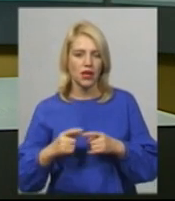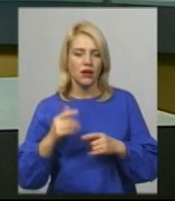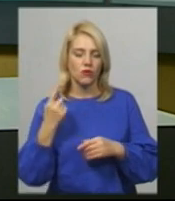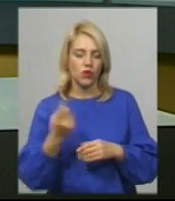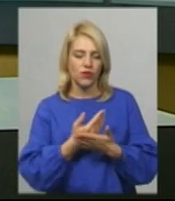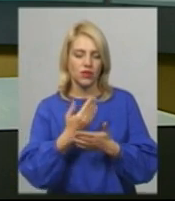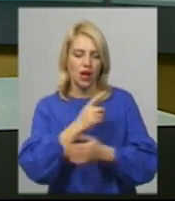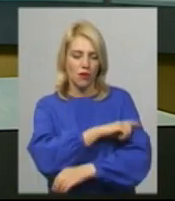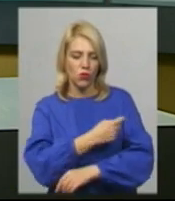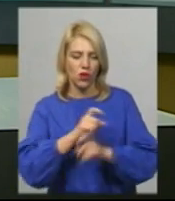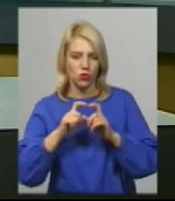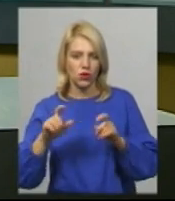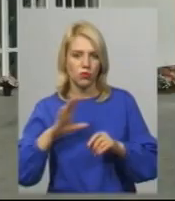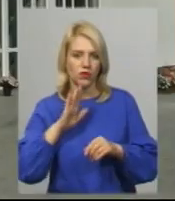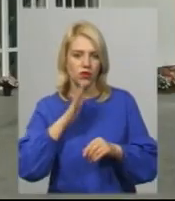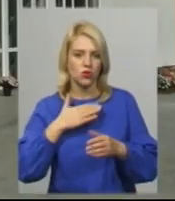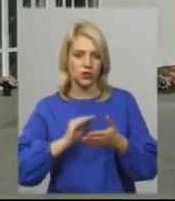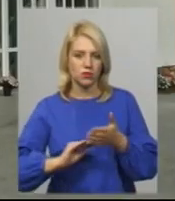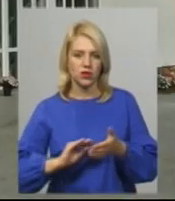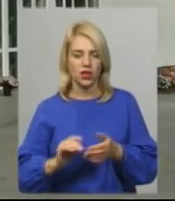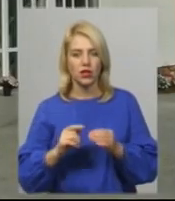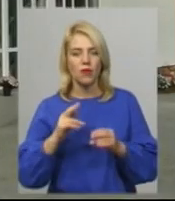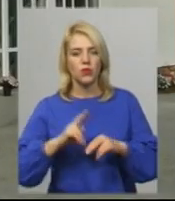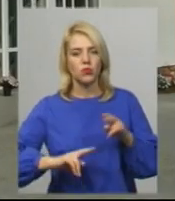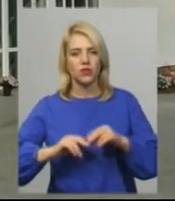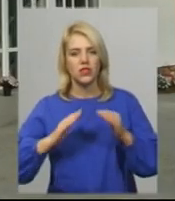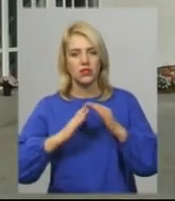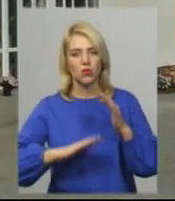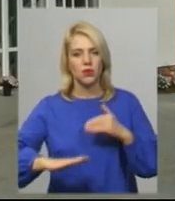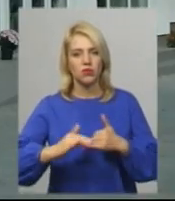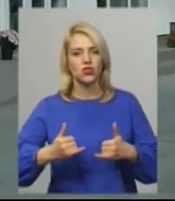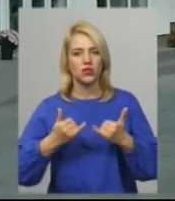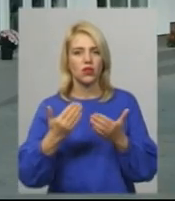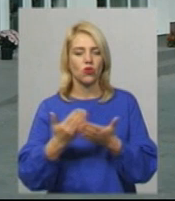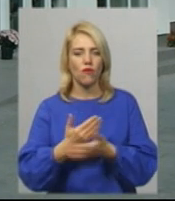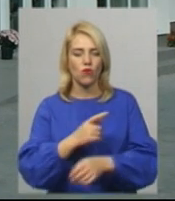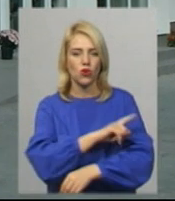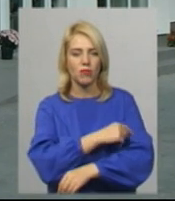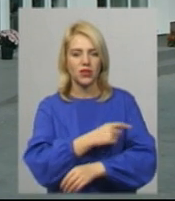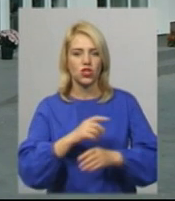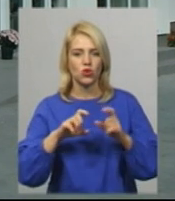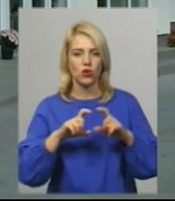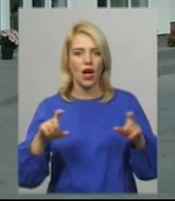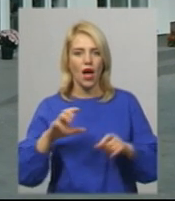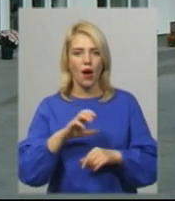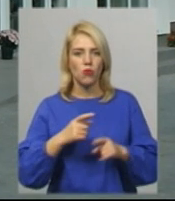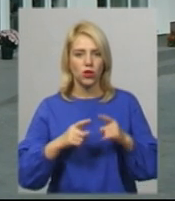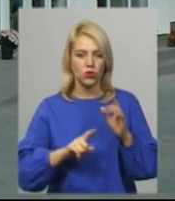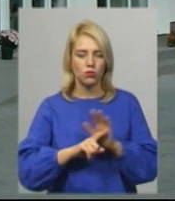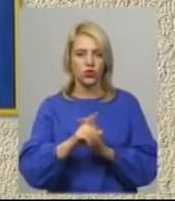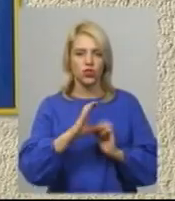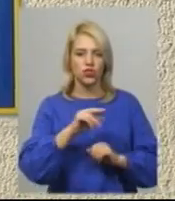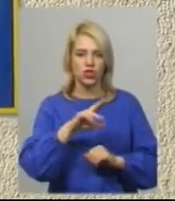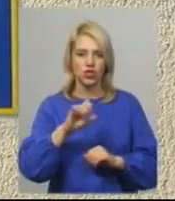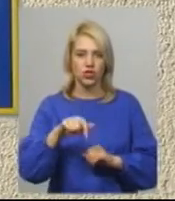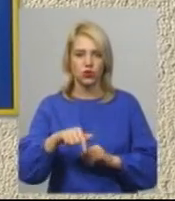побувала Леся Боровець. Будівництво приміщення для нової медичної амбулаторії у лісових гранівцях почали на початку січня